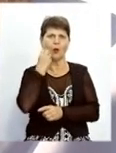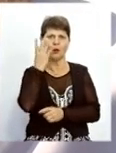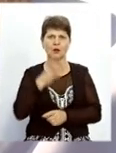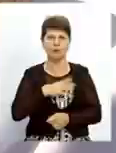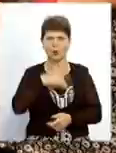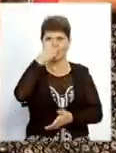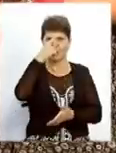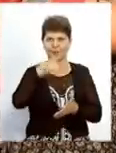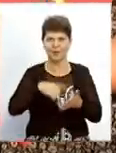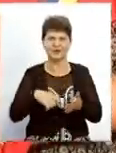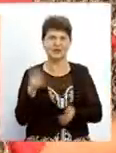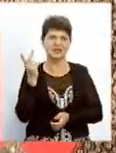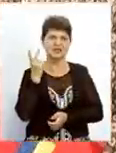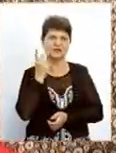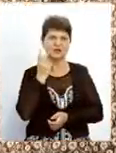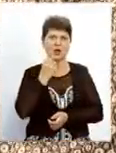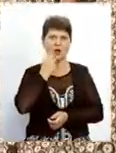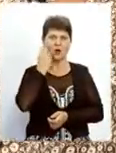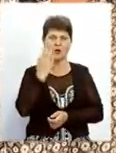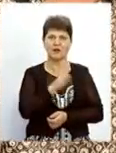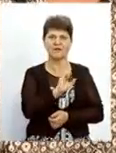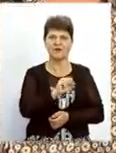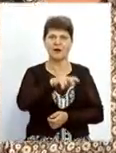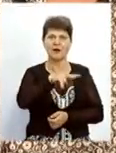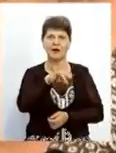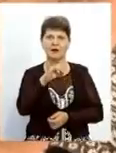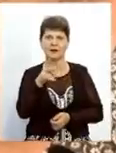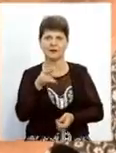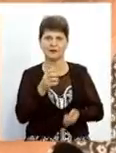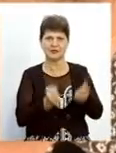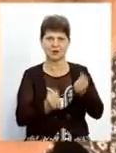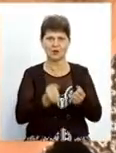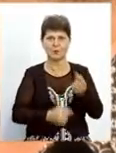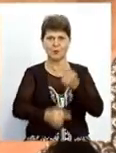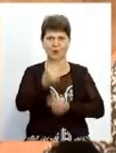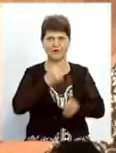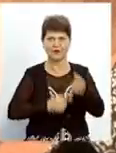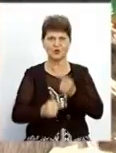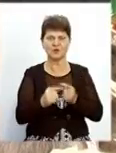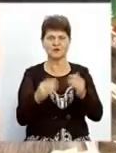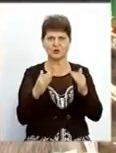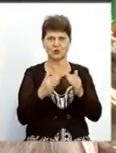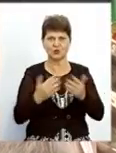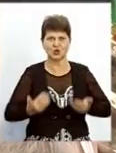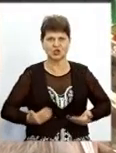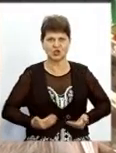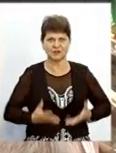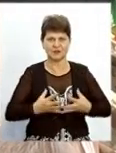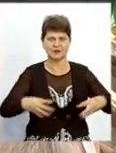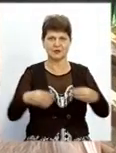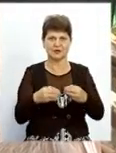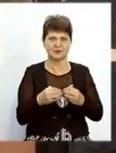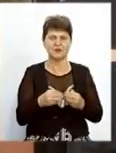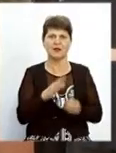впевнений в тому, що коли Валік за рулем, ми повернемося до своїх родин живими і неушкодженими. Валік –